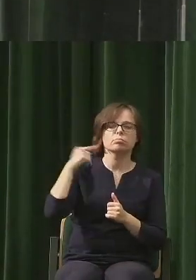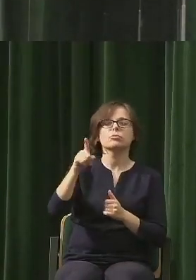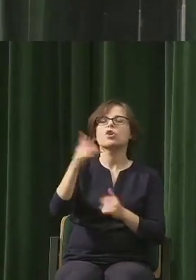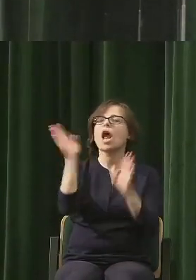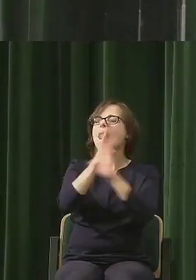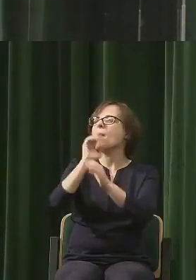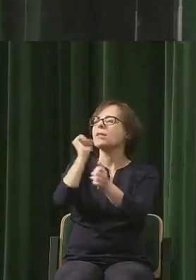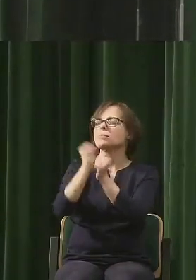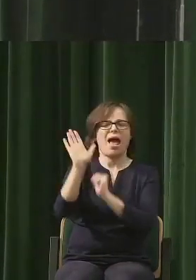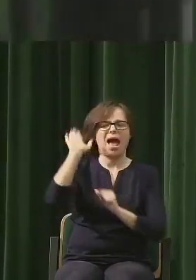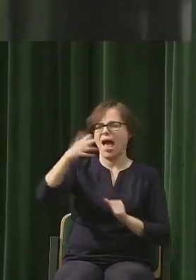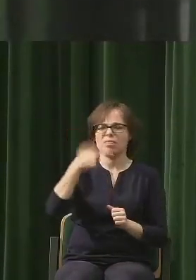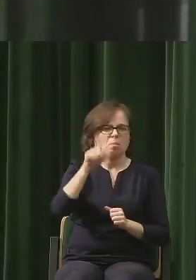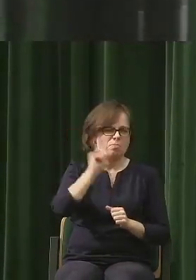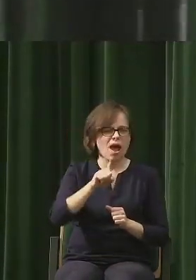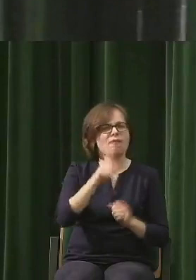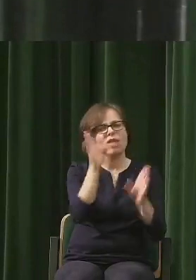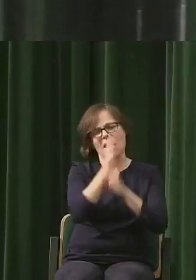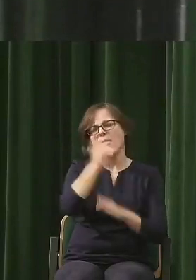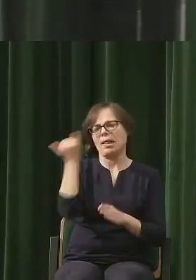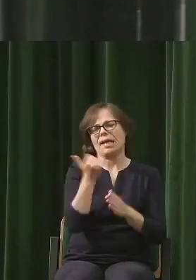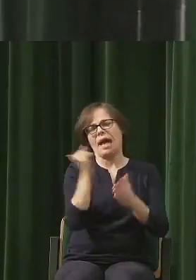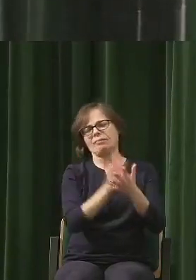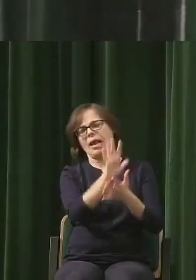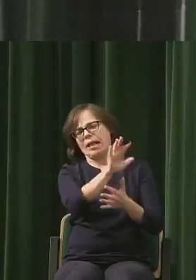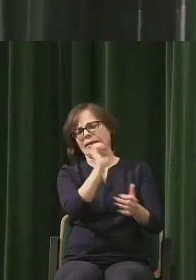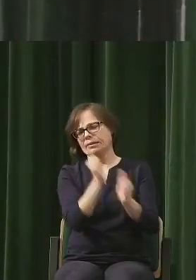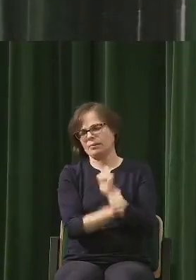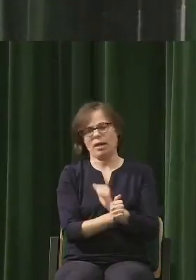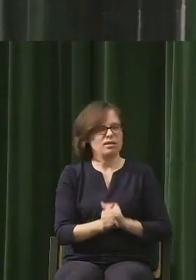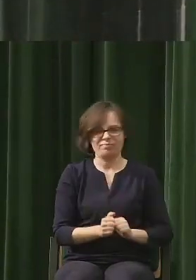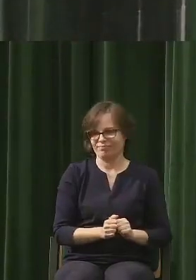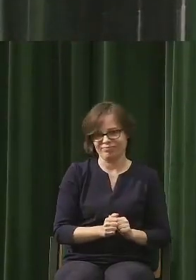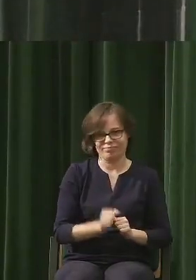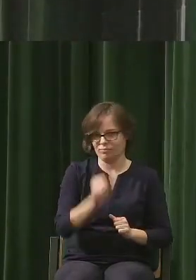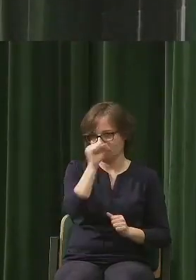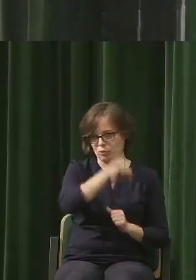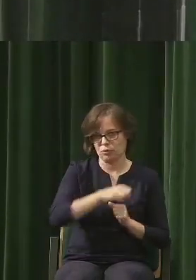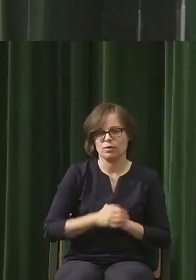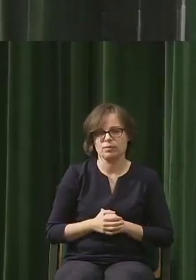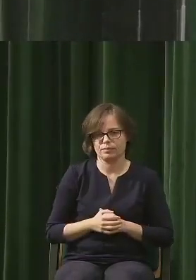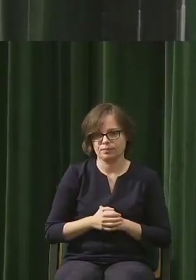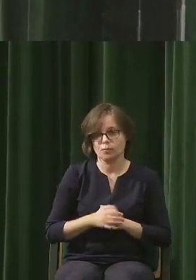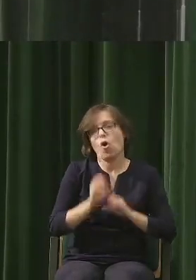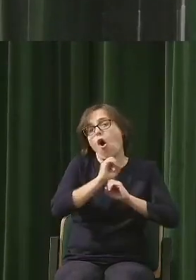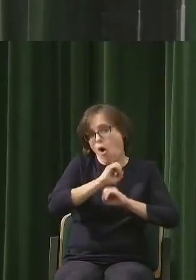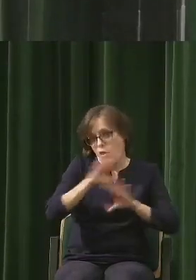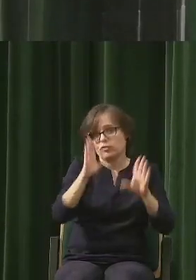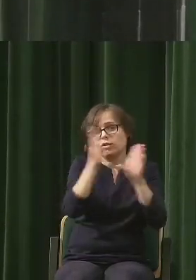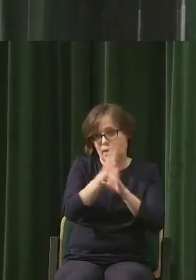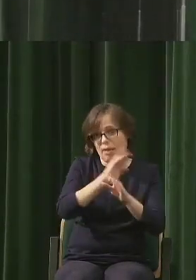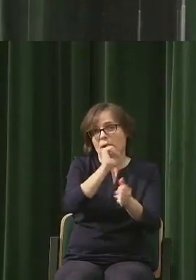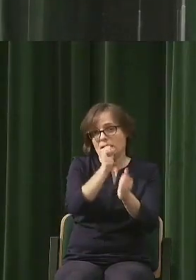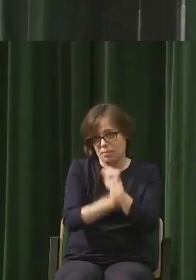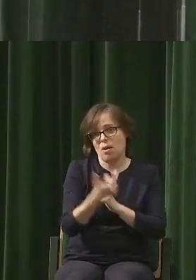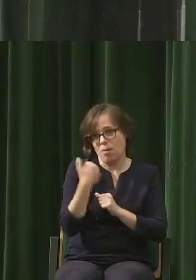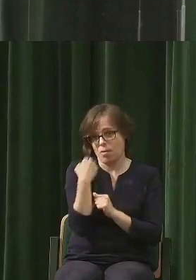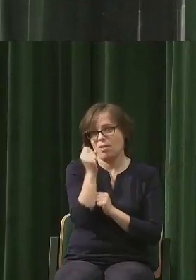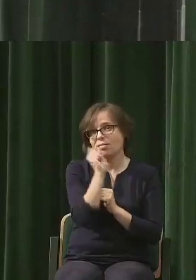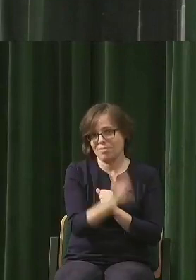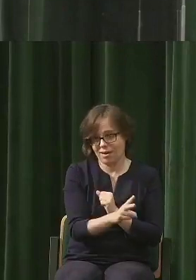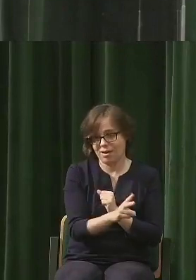nieprawda, przecież wiadomo, że zawsze klimat się zmieniał i tak dalej, bzdura, znaczy, oczywiście zawsze się zmieniał klimat, tylko, że